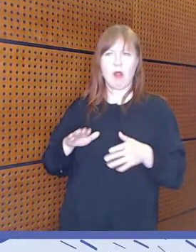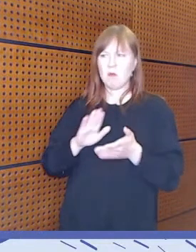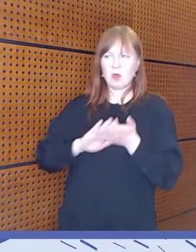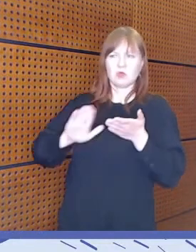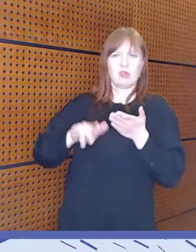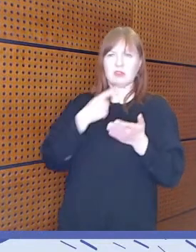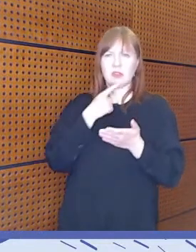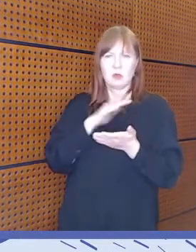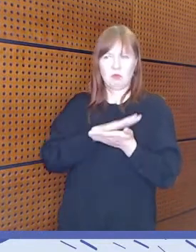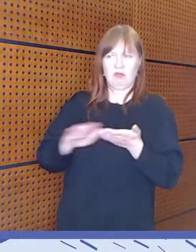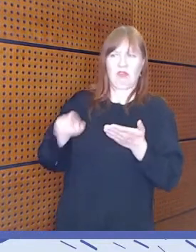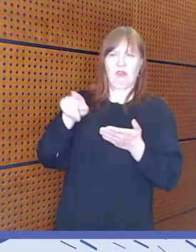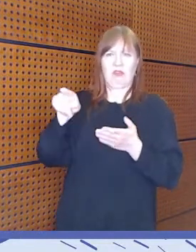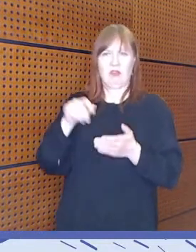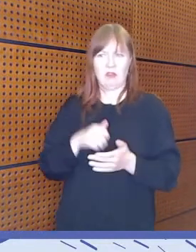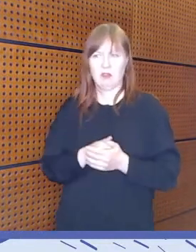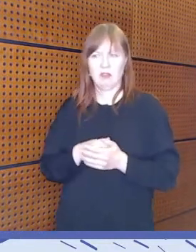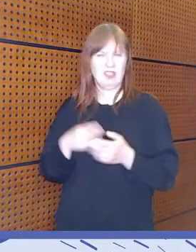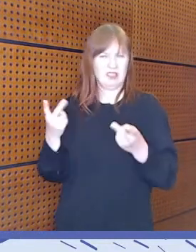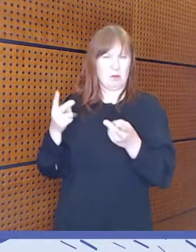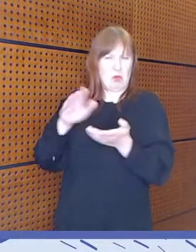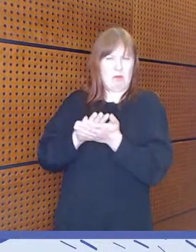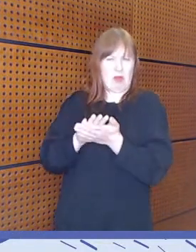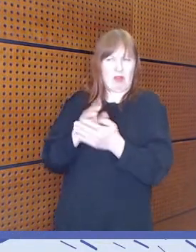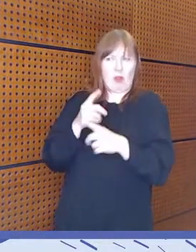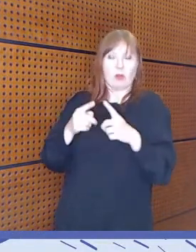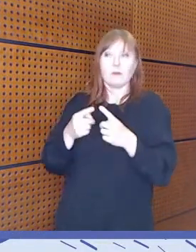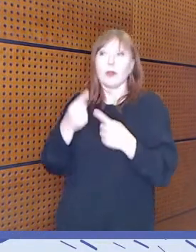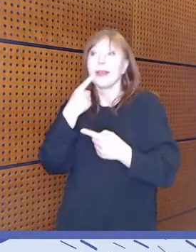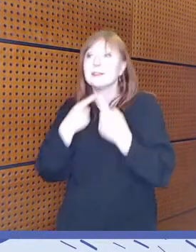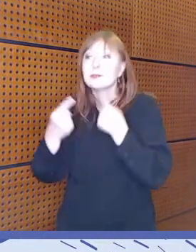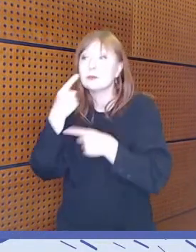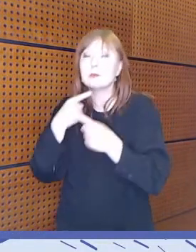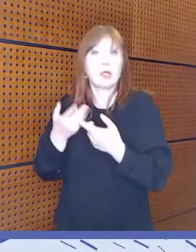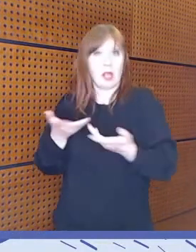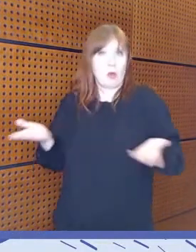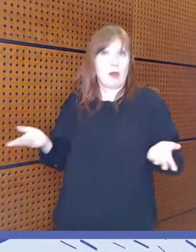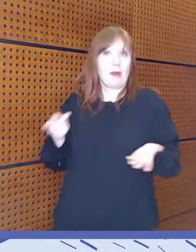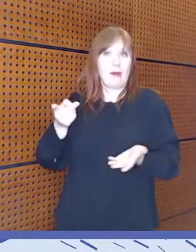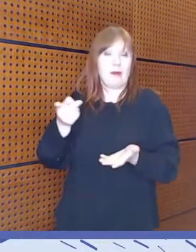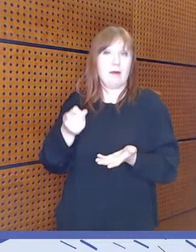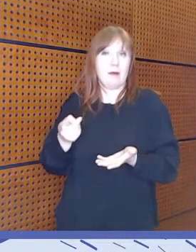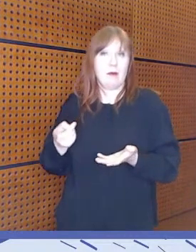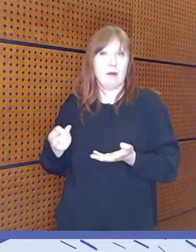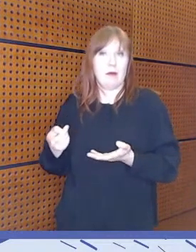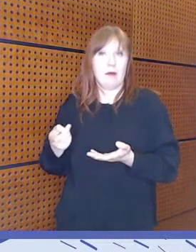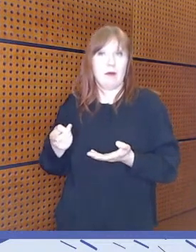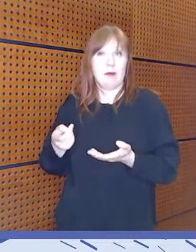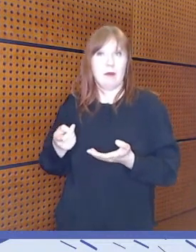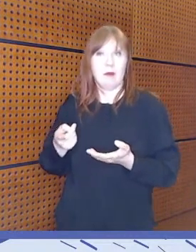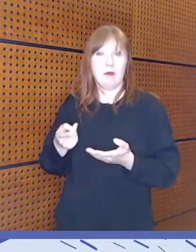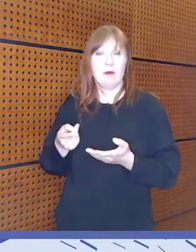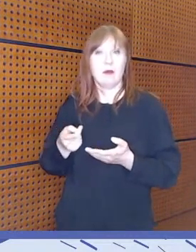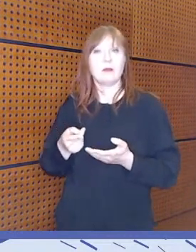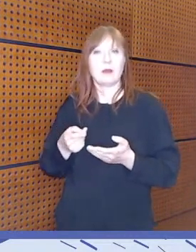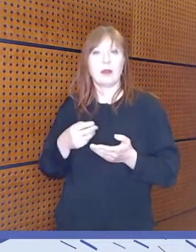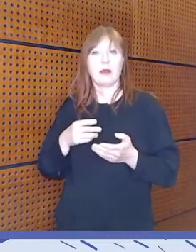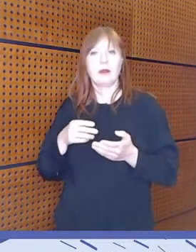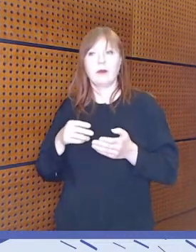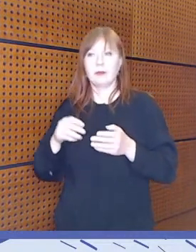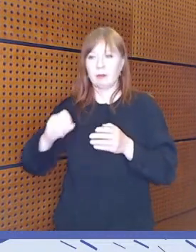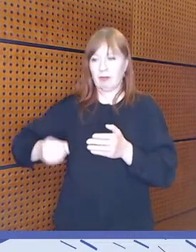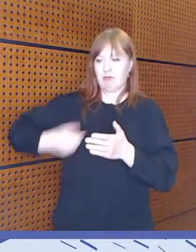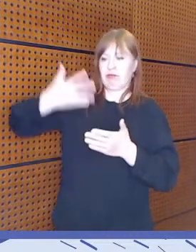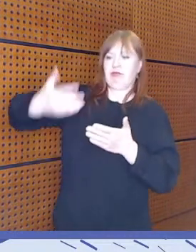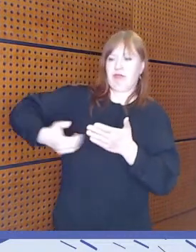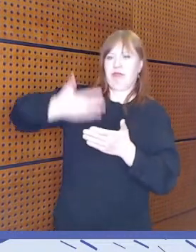asioita. Ei se ole sellainen paikka, jossa keskustellaan näistä. Tai ei mun fiidiin nouse esiin sellaisia asioita.